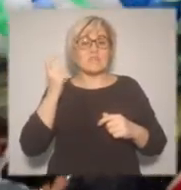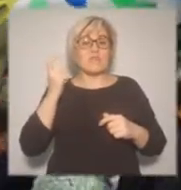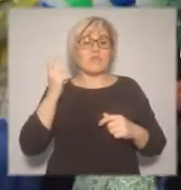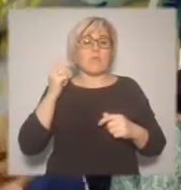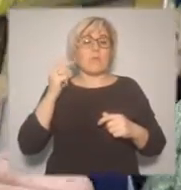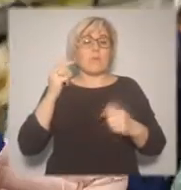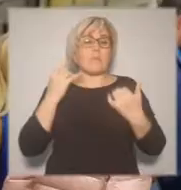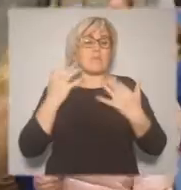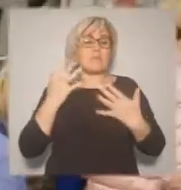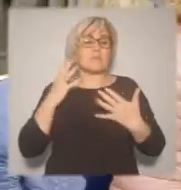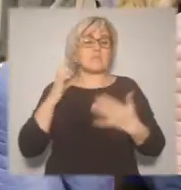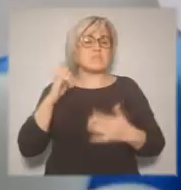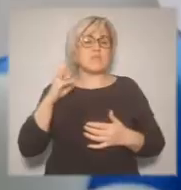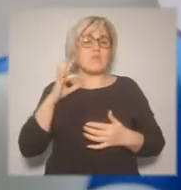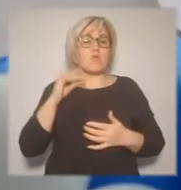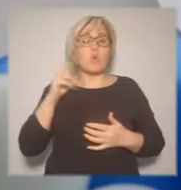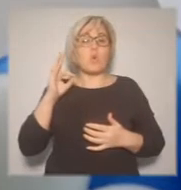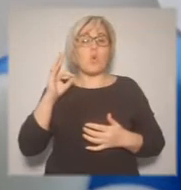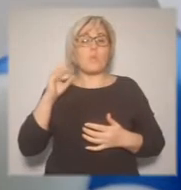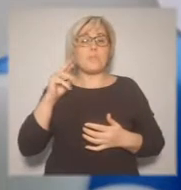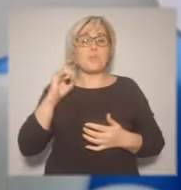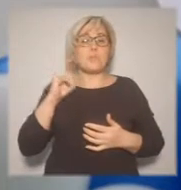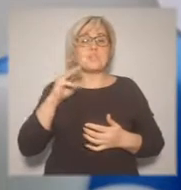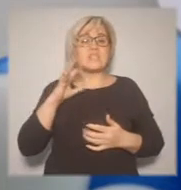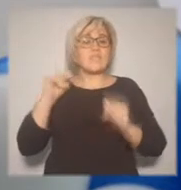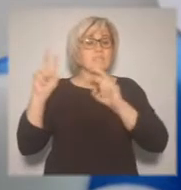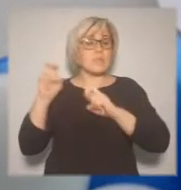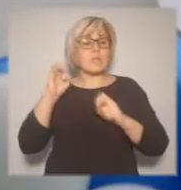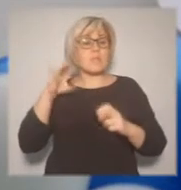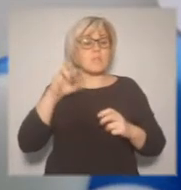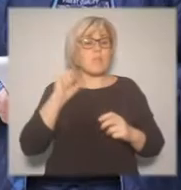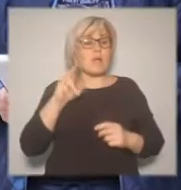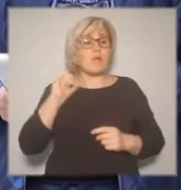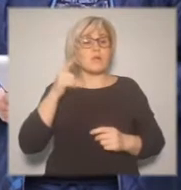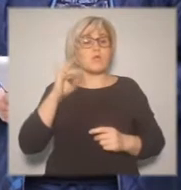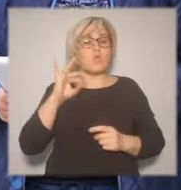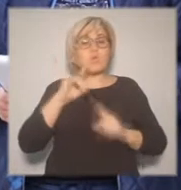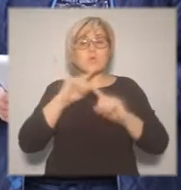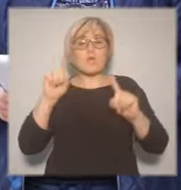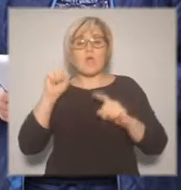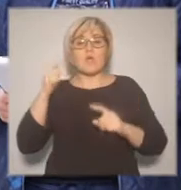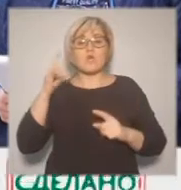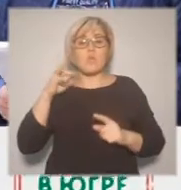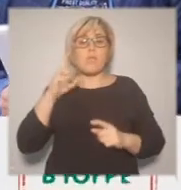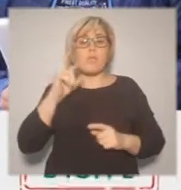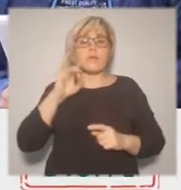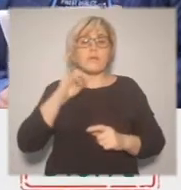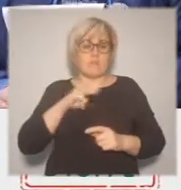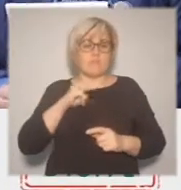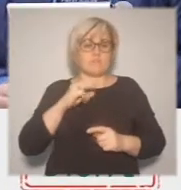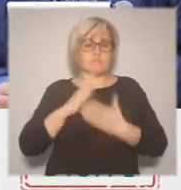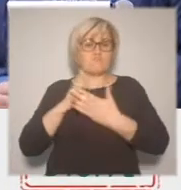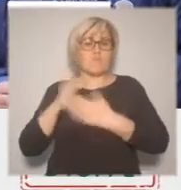агромаркет расположился по адресу улицы Калинина, дом 26 в Ханты-Мансийске. В этом магазине будут представлены товары наших